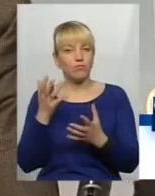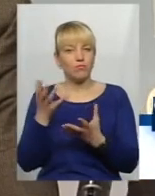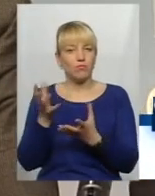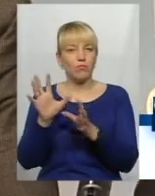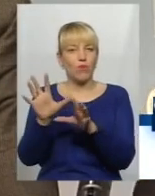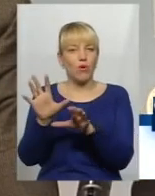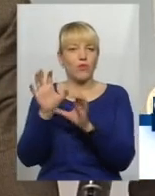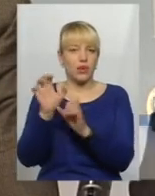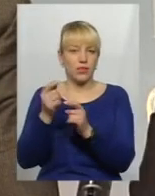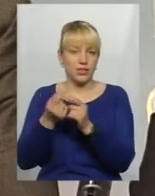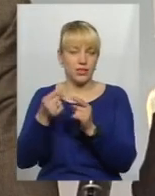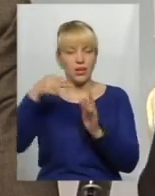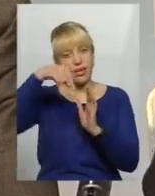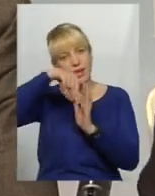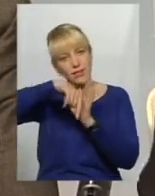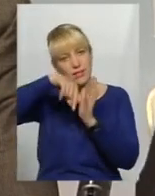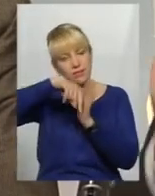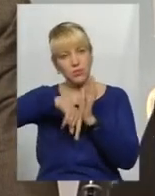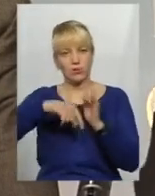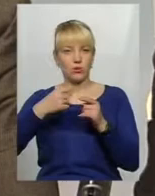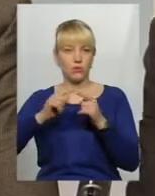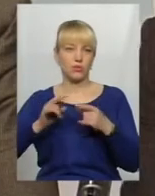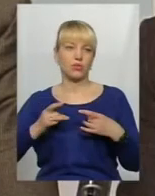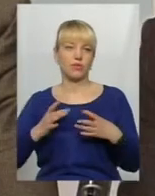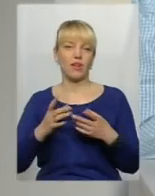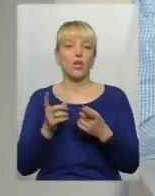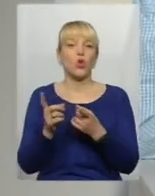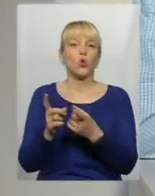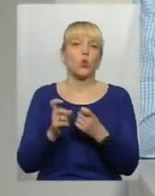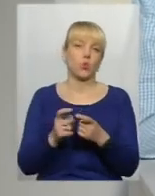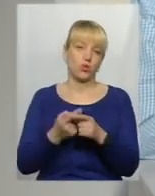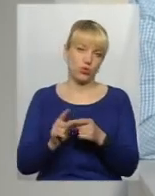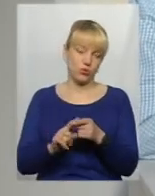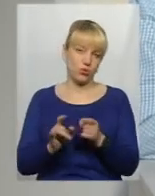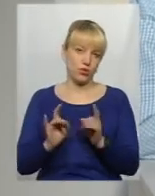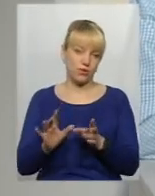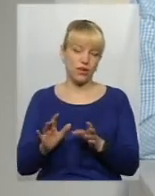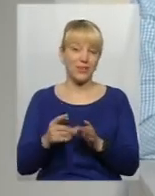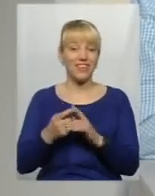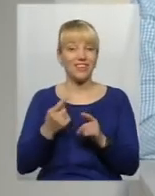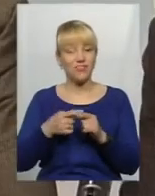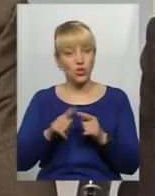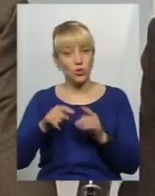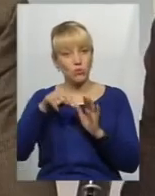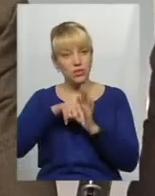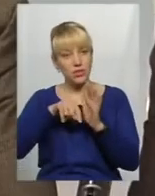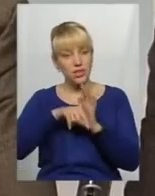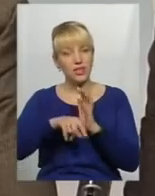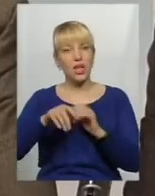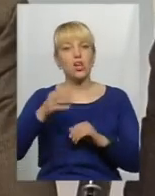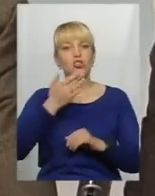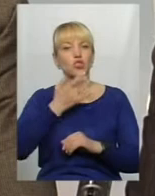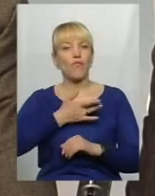глибиною змісту цього свята, долучитися. До речі, цьому сенсі, совєтські ідеологи дуже були,